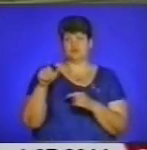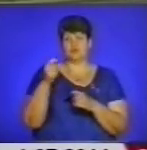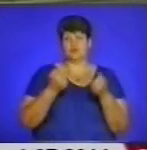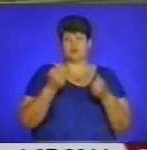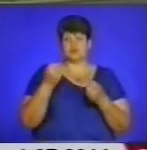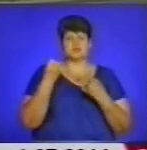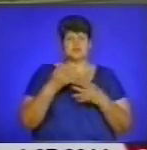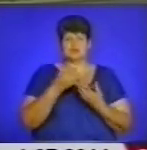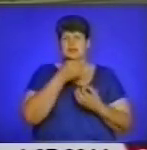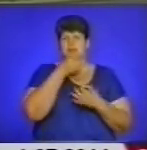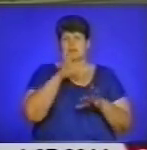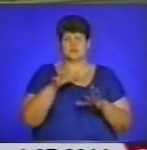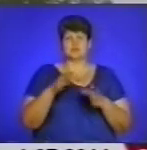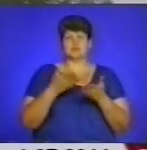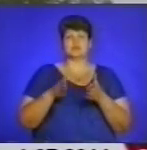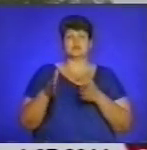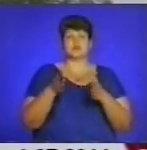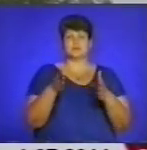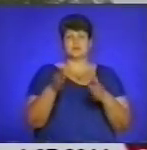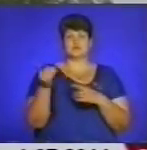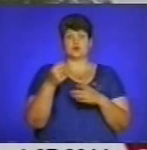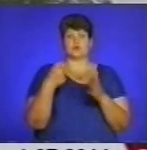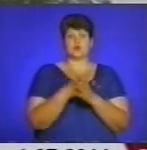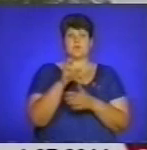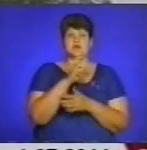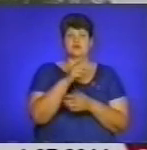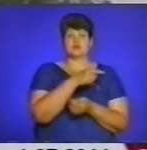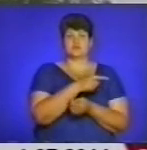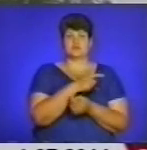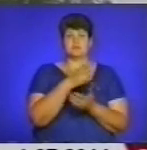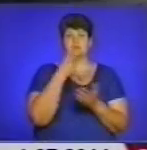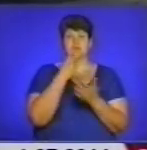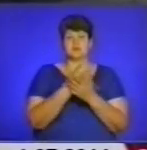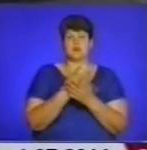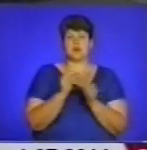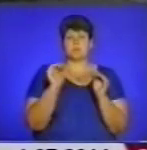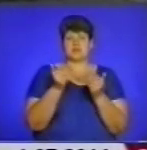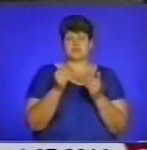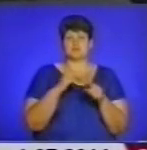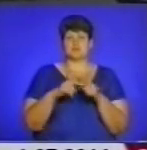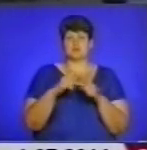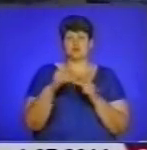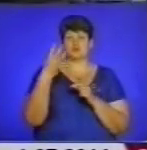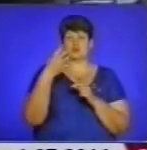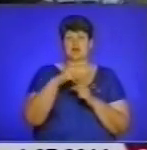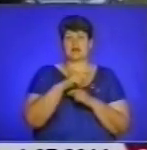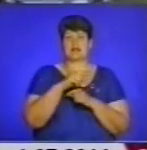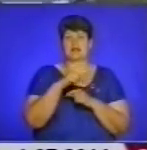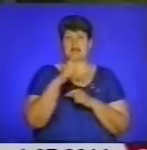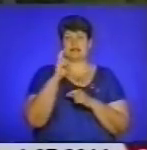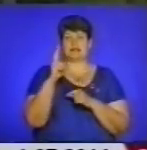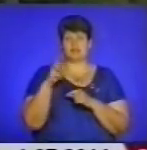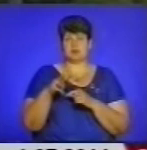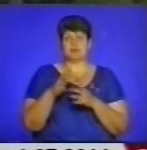нелюбий водіям знак, розташований на шляху з Тернополя до Березовиці. Він передбачає обмеження швидкості до 40 кілометрів. Більшість